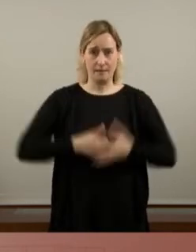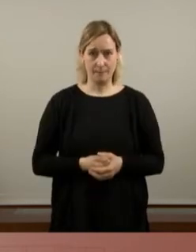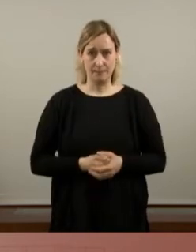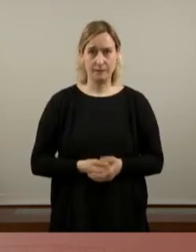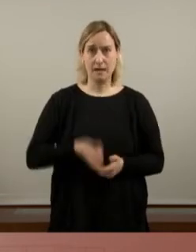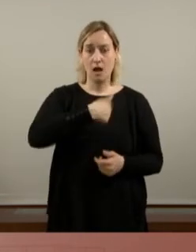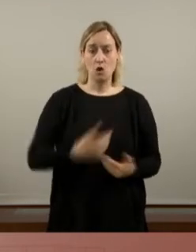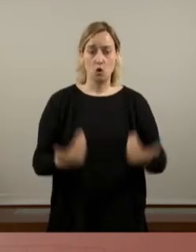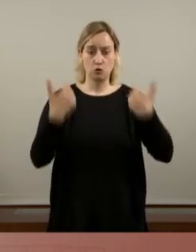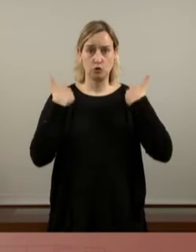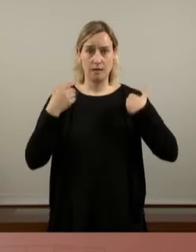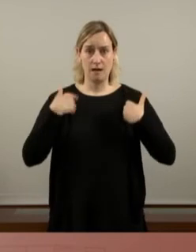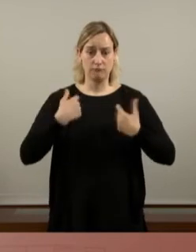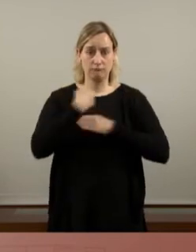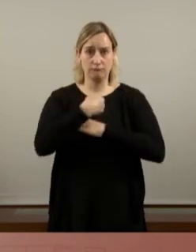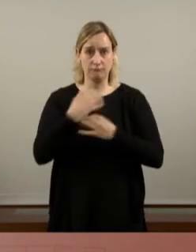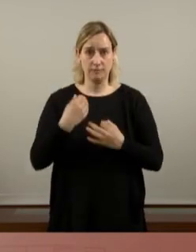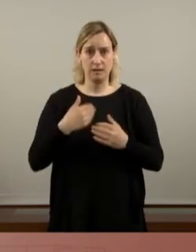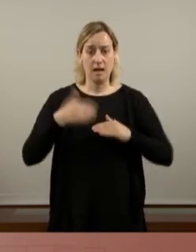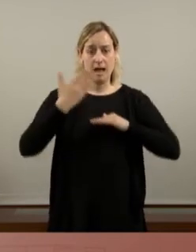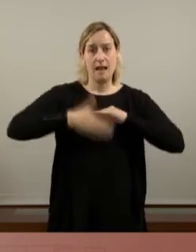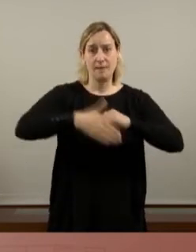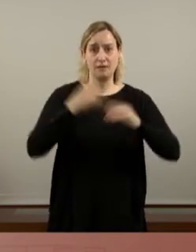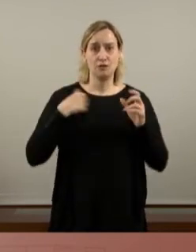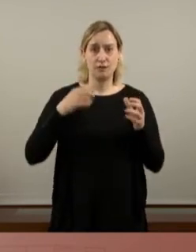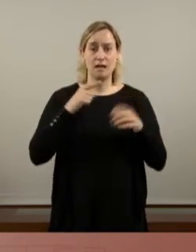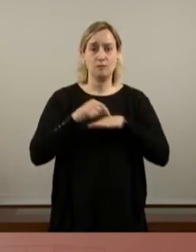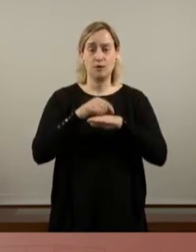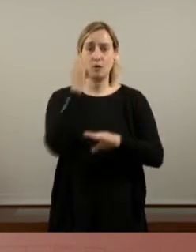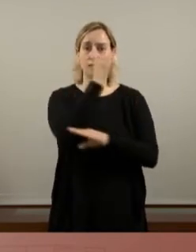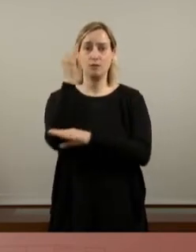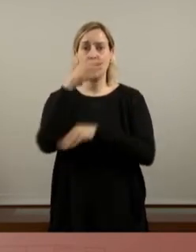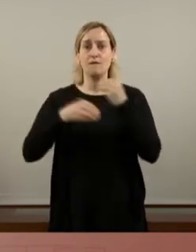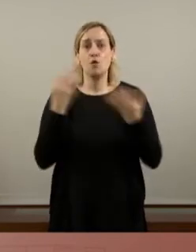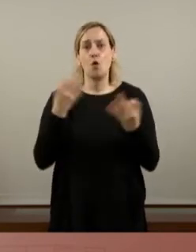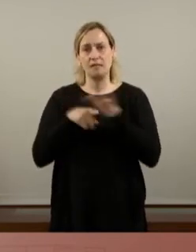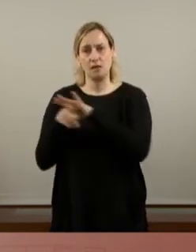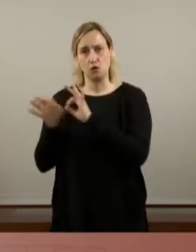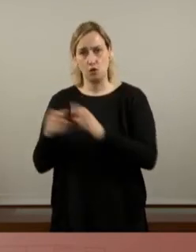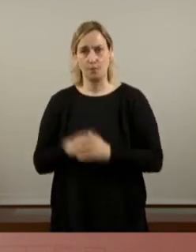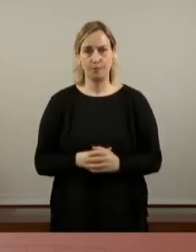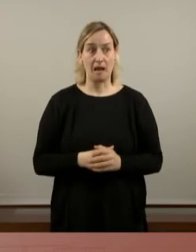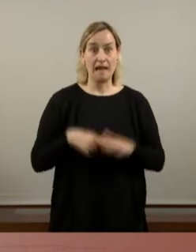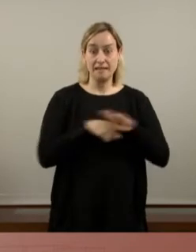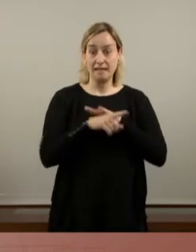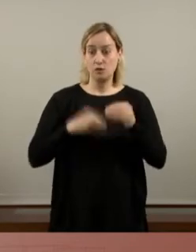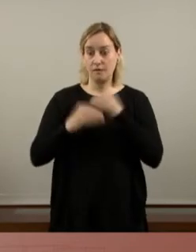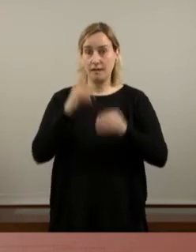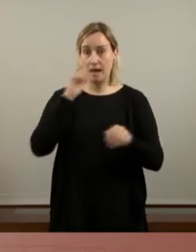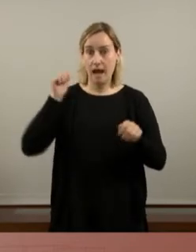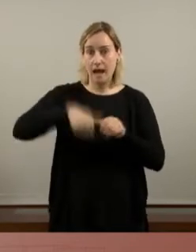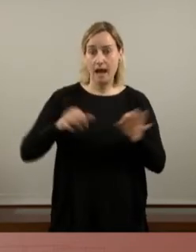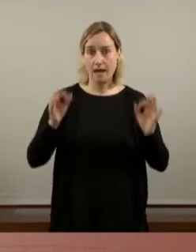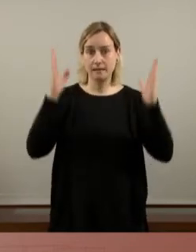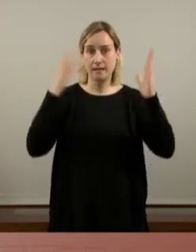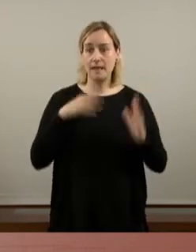extreure lliçons de les limitacions de la política institucional en clau de gestió. De la gestió feta aquests darrers anys de